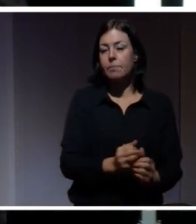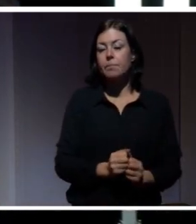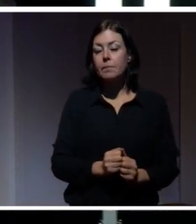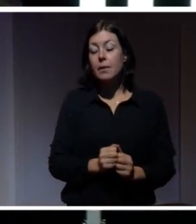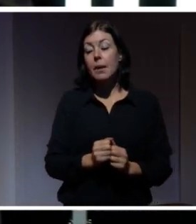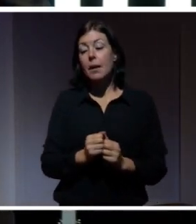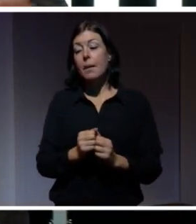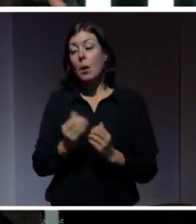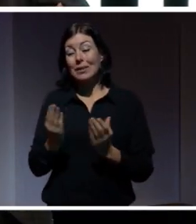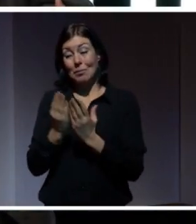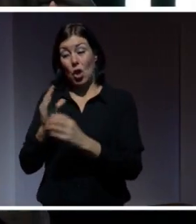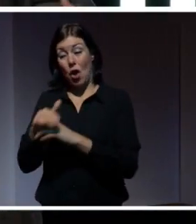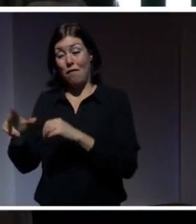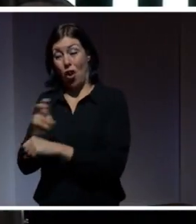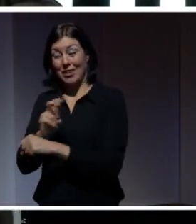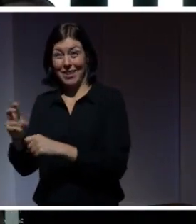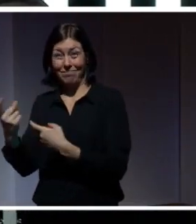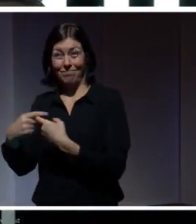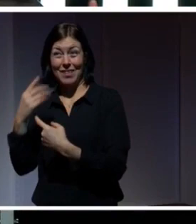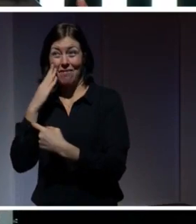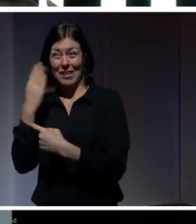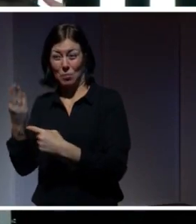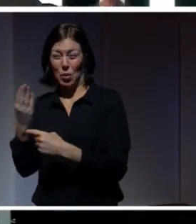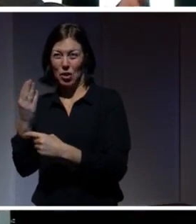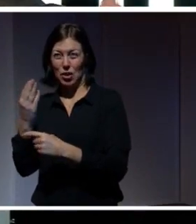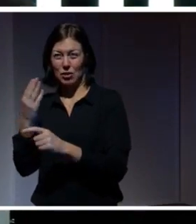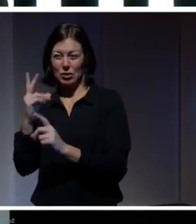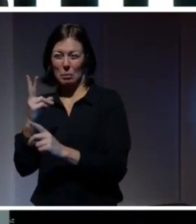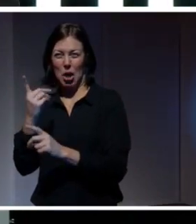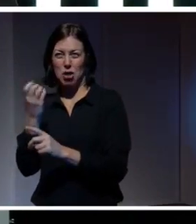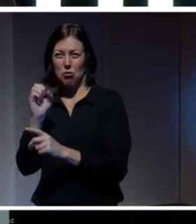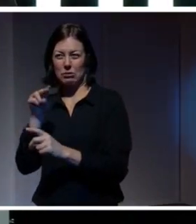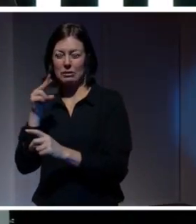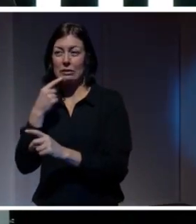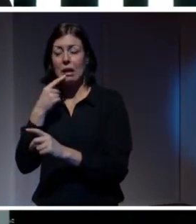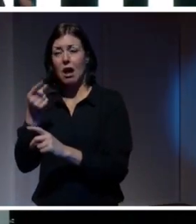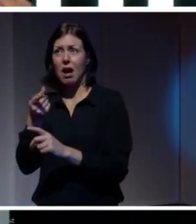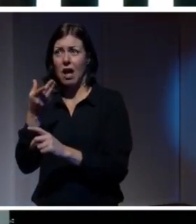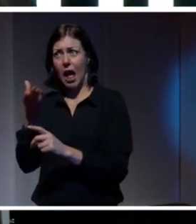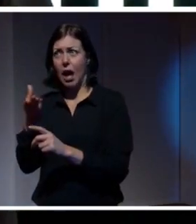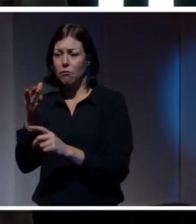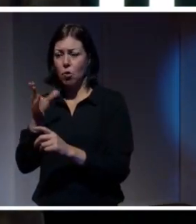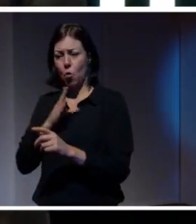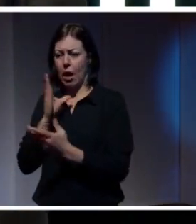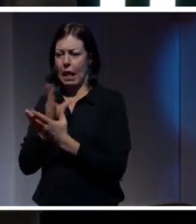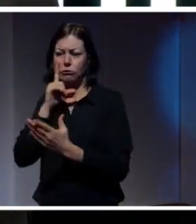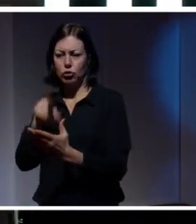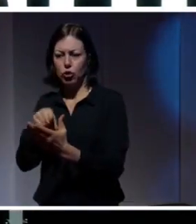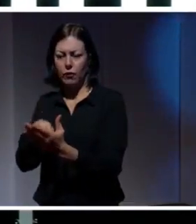Facebook är utifrån Lions definition är ett helt ändamålsenligt övervakningssystem som spelar i händerna.